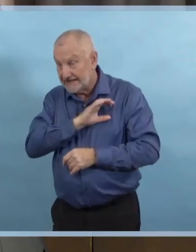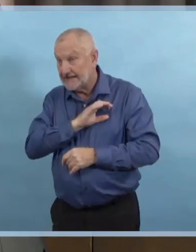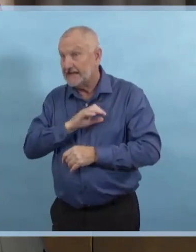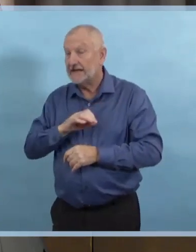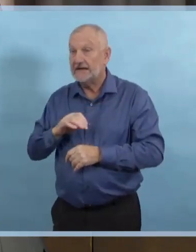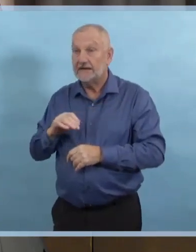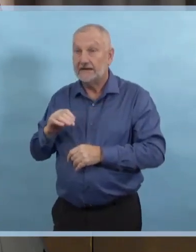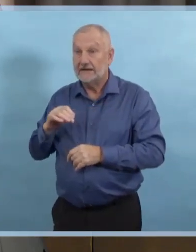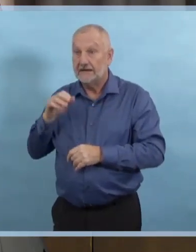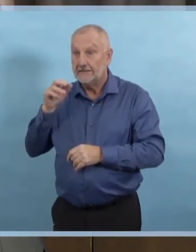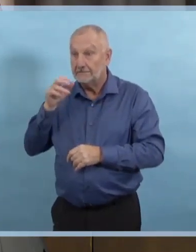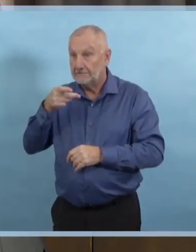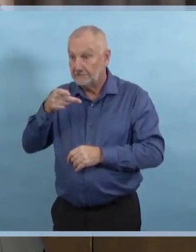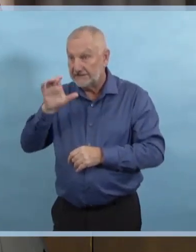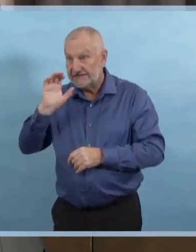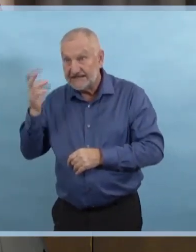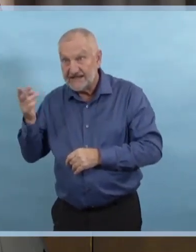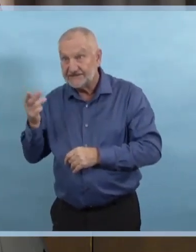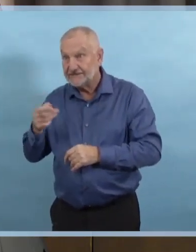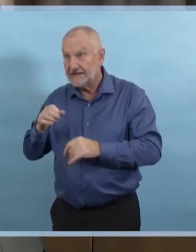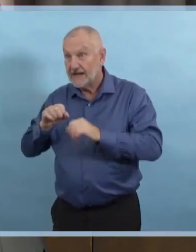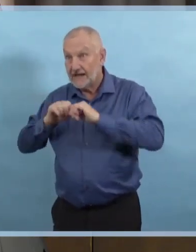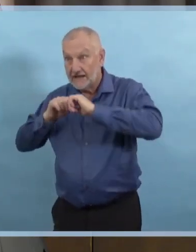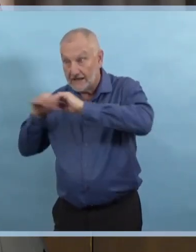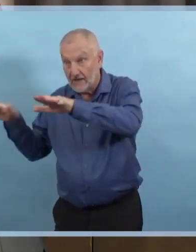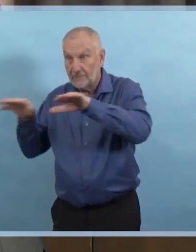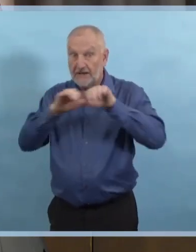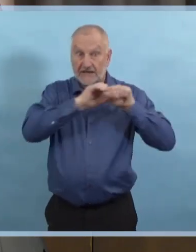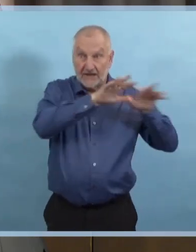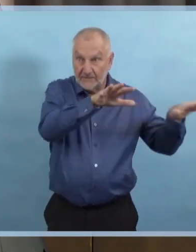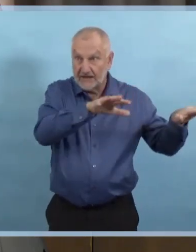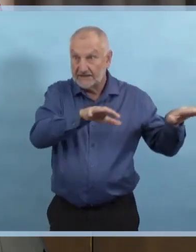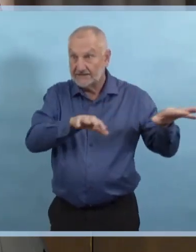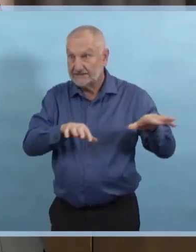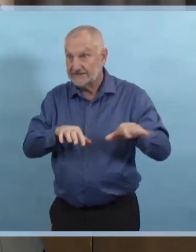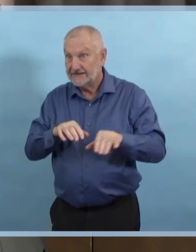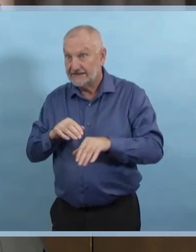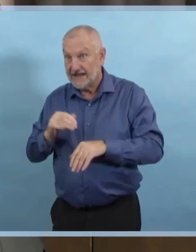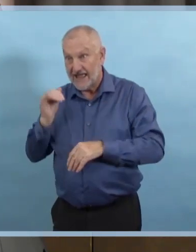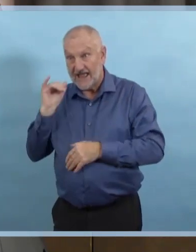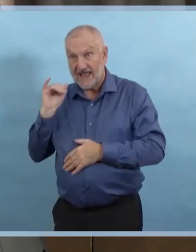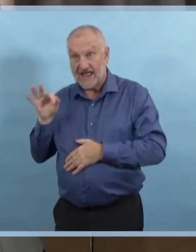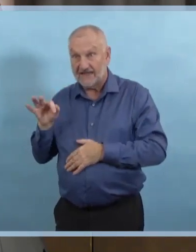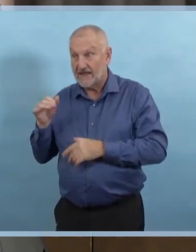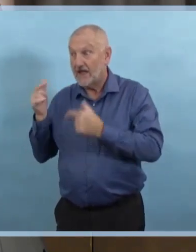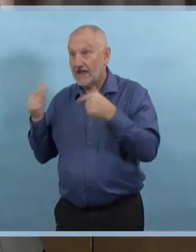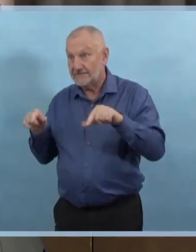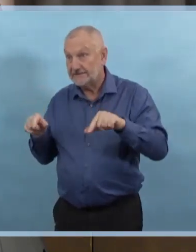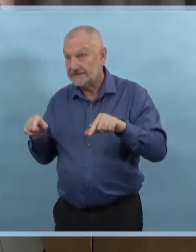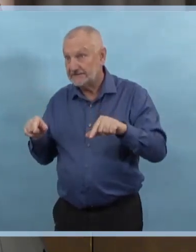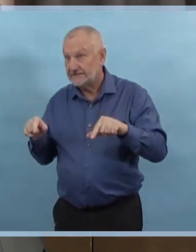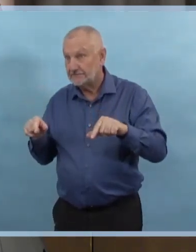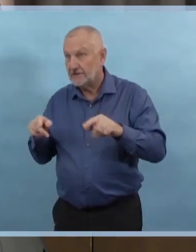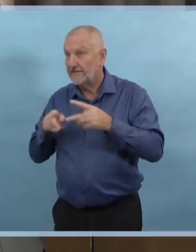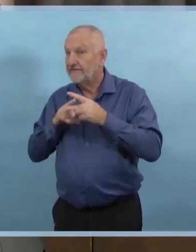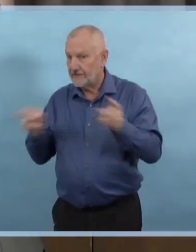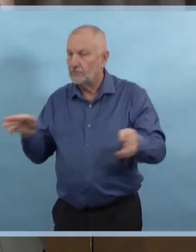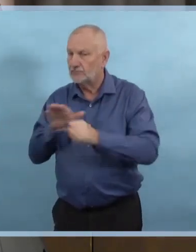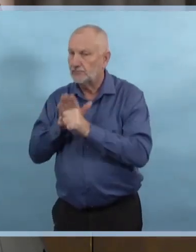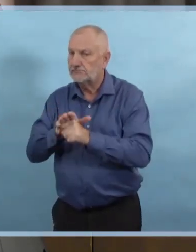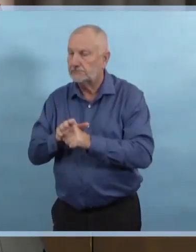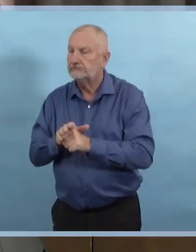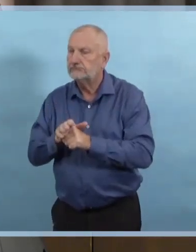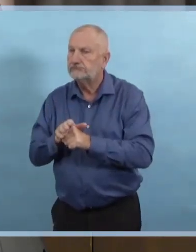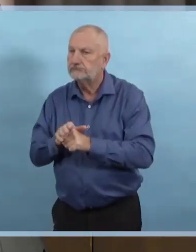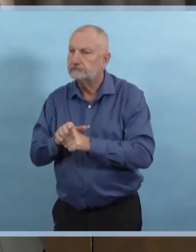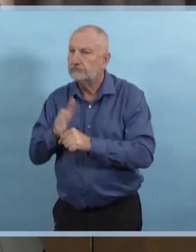employés. Il y a du stress. Il y a souvent des équipes ou des personnes qui doivent rentrer chez eux et